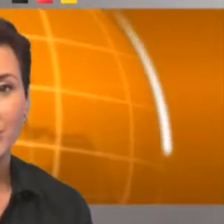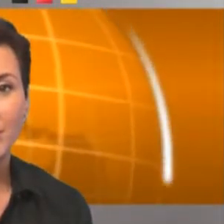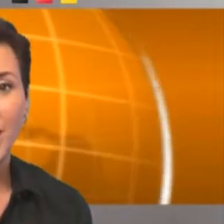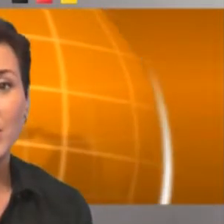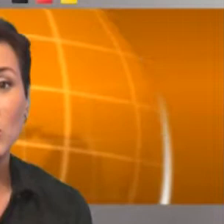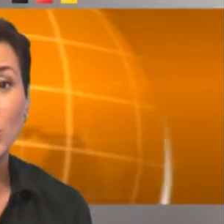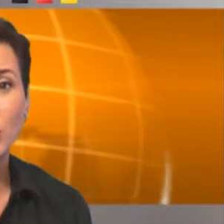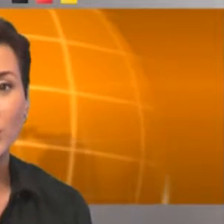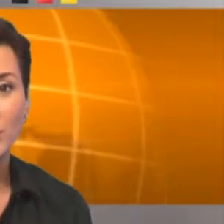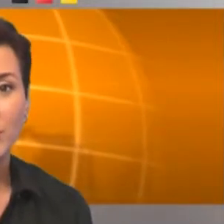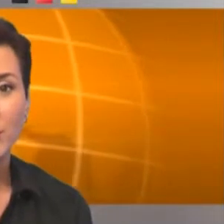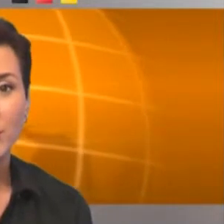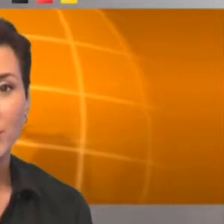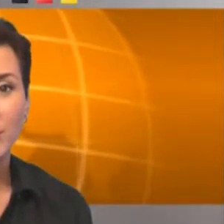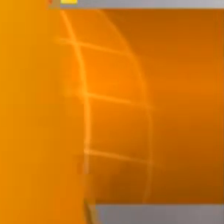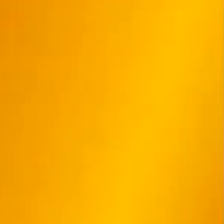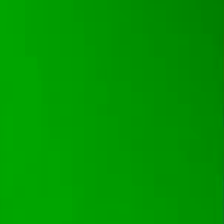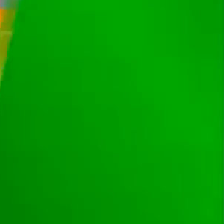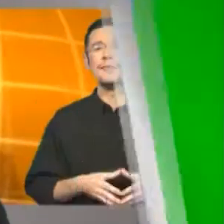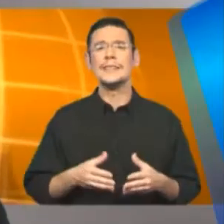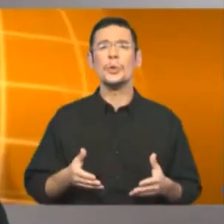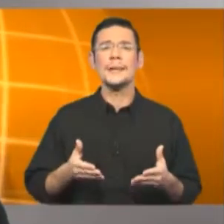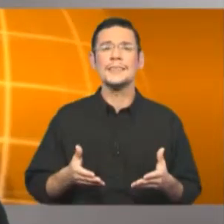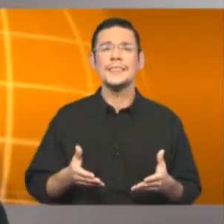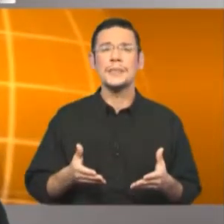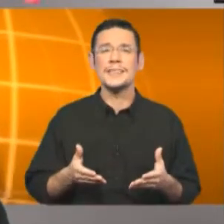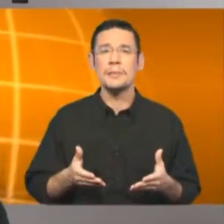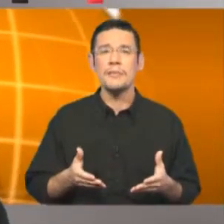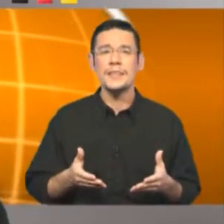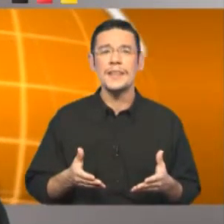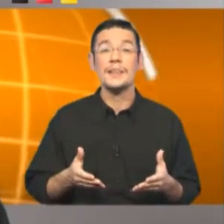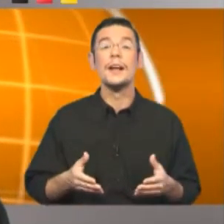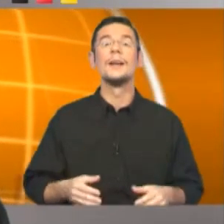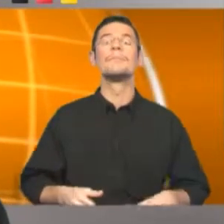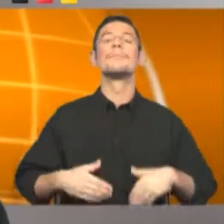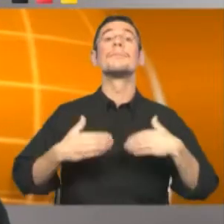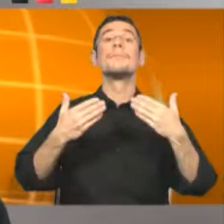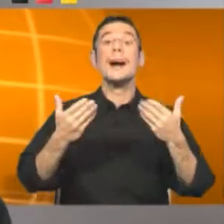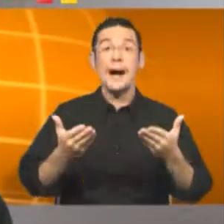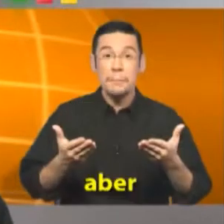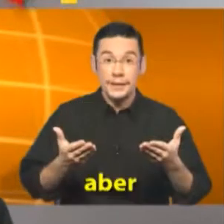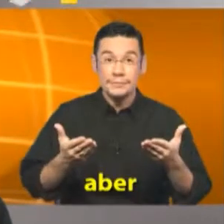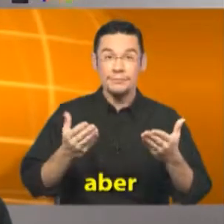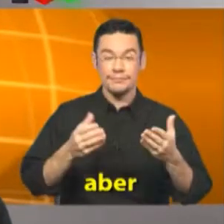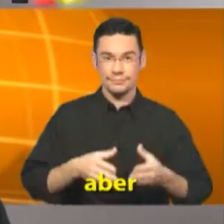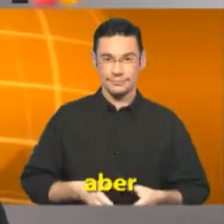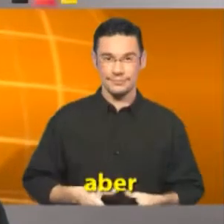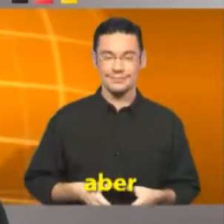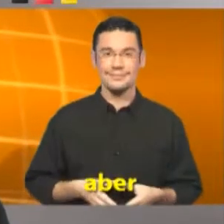Su Su Aber wieso passiert mir das immer wieder? Aber